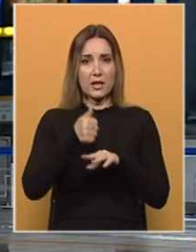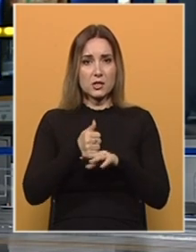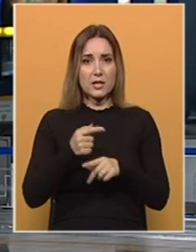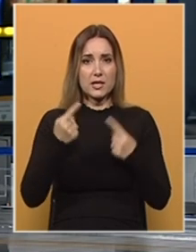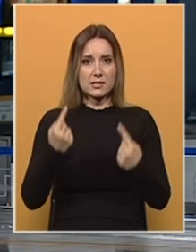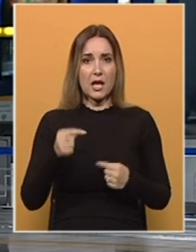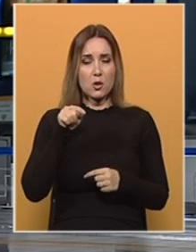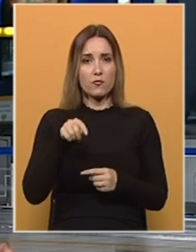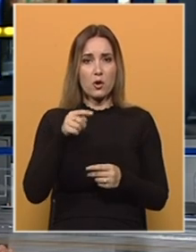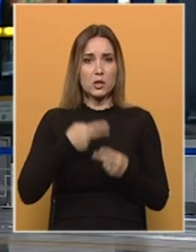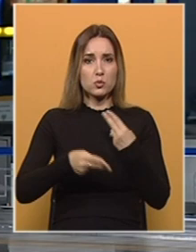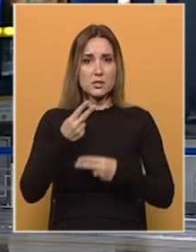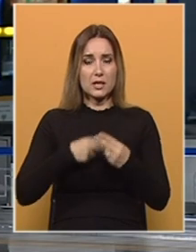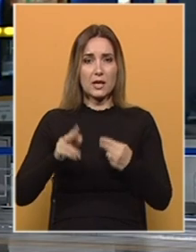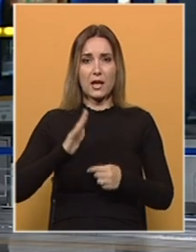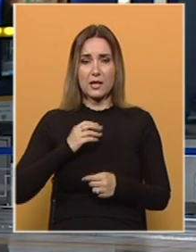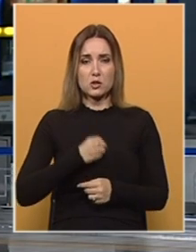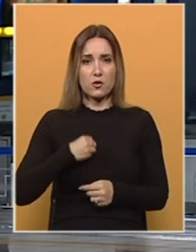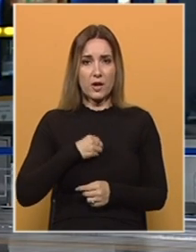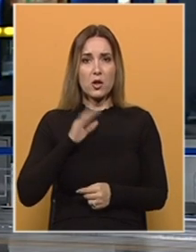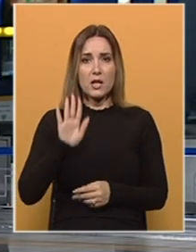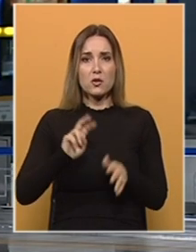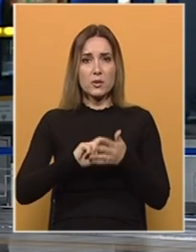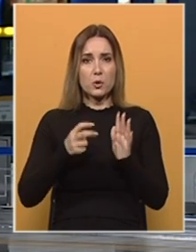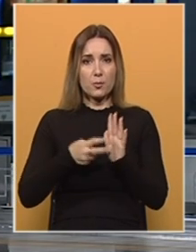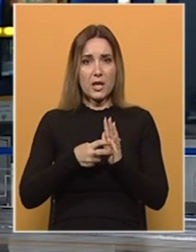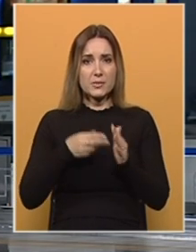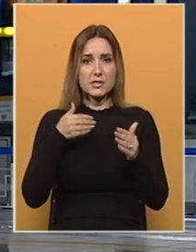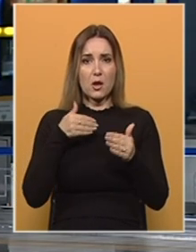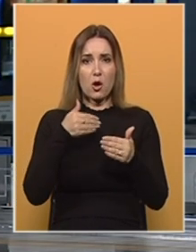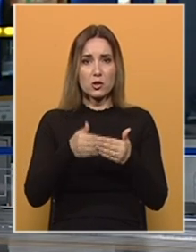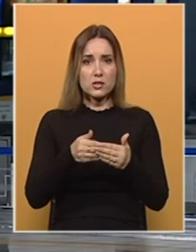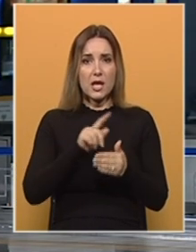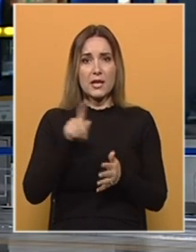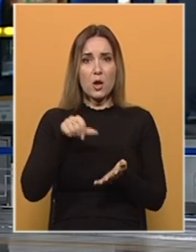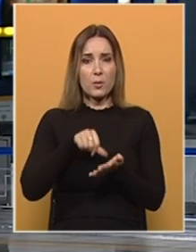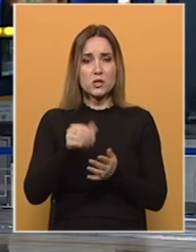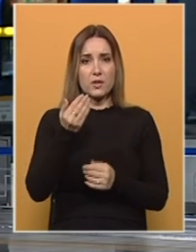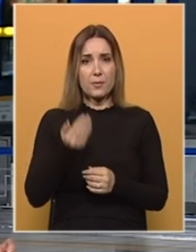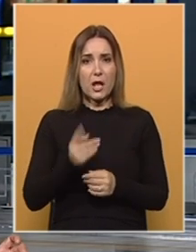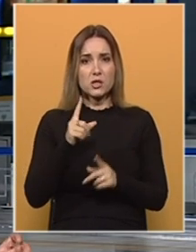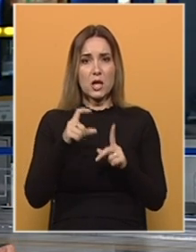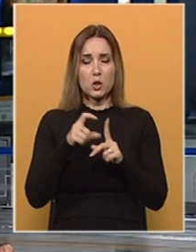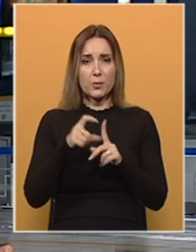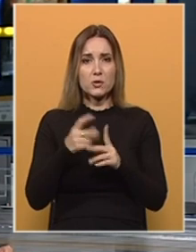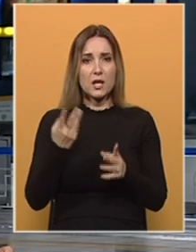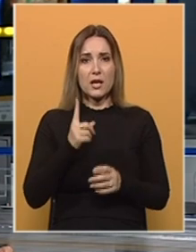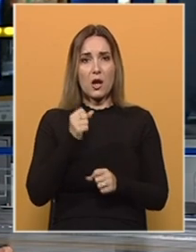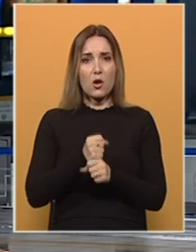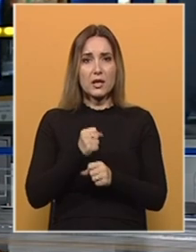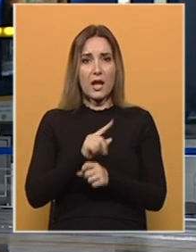je stanje u ovoj industriji katastrofalno. Njihovi problemi se odnose na neupločivanje plaća i doprinosa kao i rad